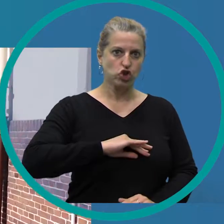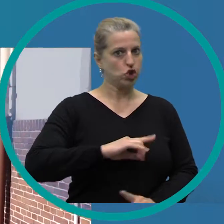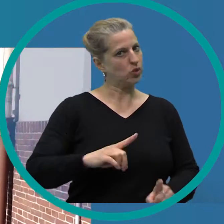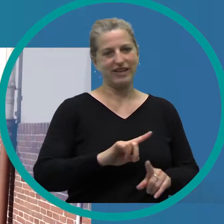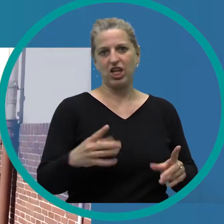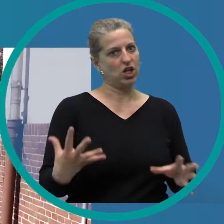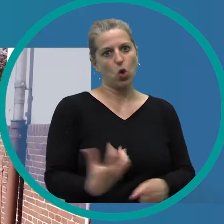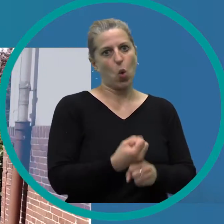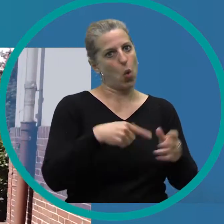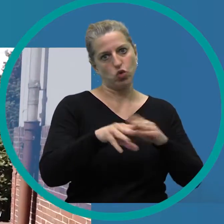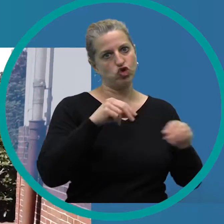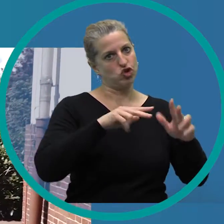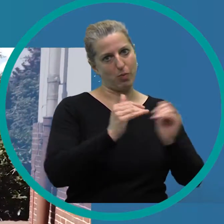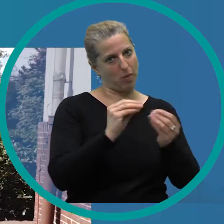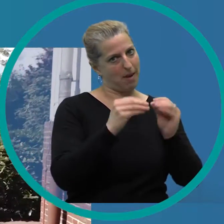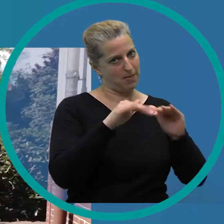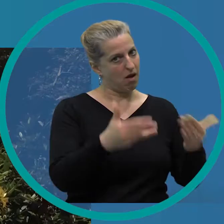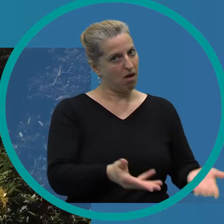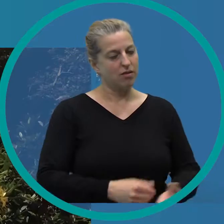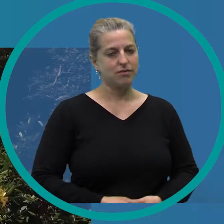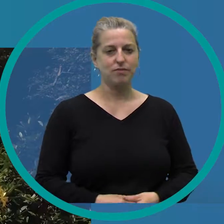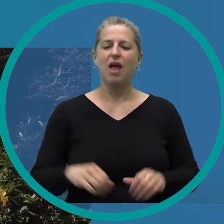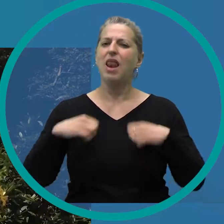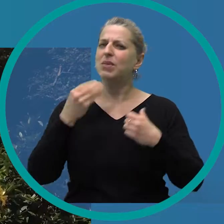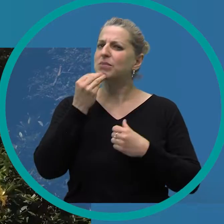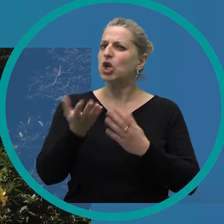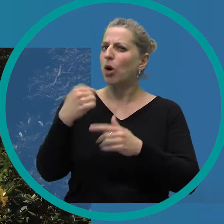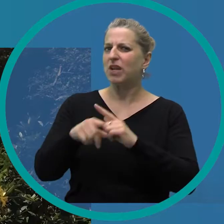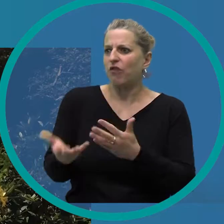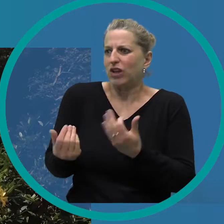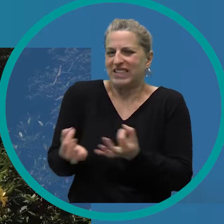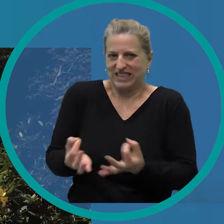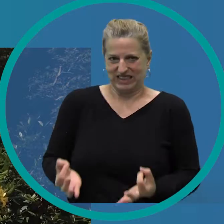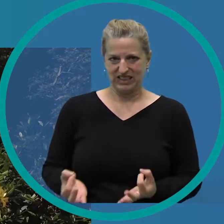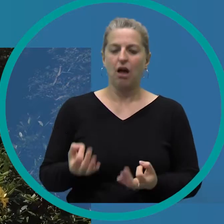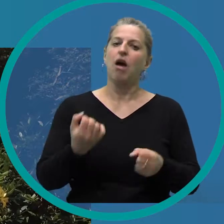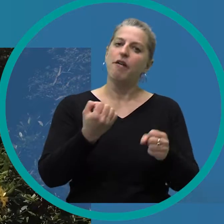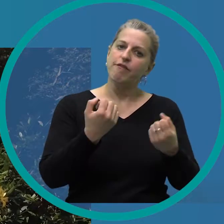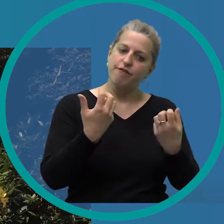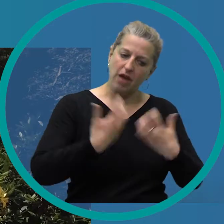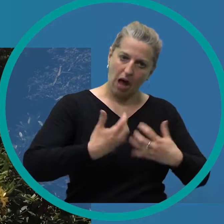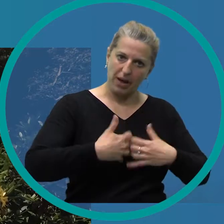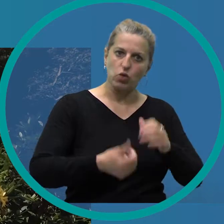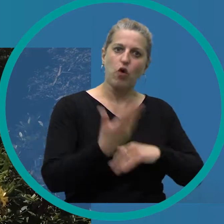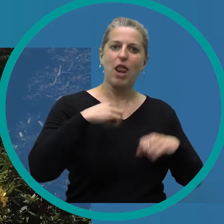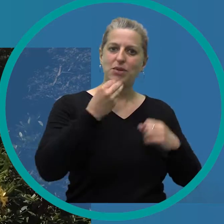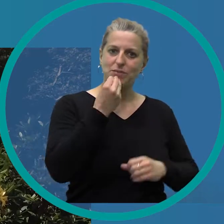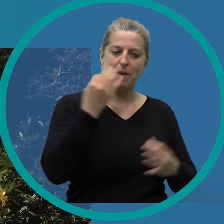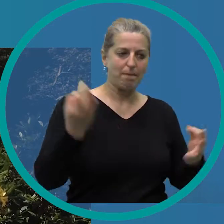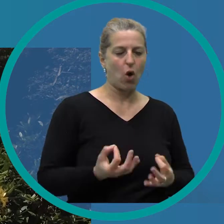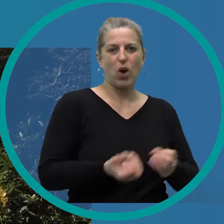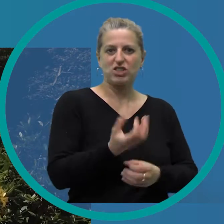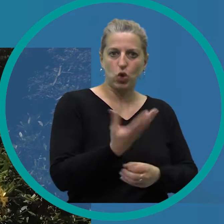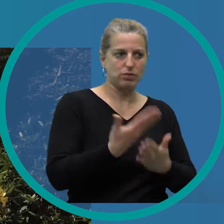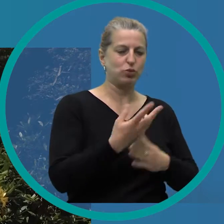und ökologisches Problem. Ja, Lebensmittel entstehen ja nicht aus dem Nichts, die Produktion und auch die Verarbeitung von Lebensmitteln. Dazu werden